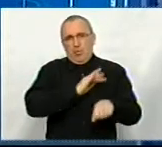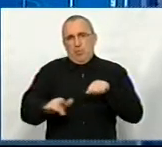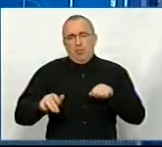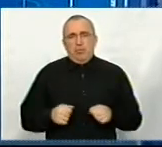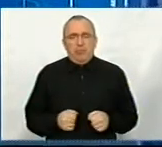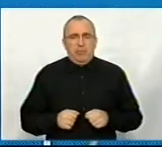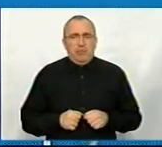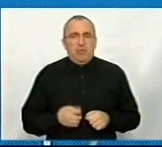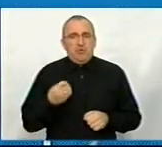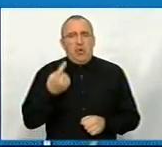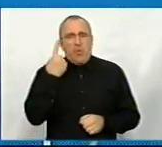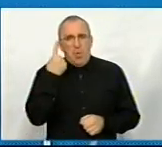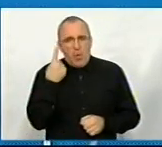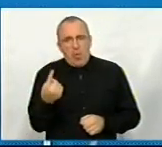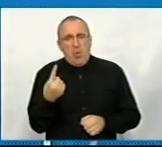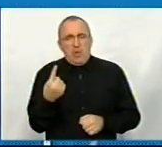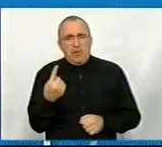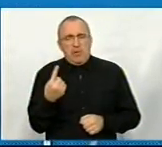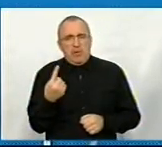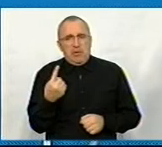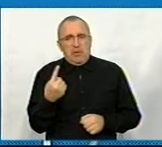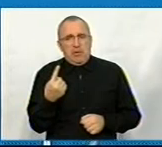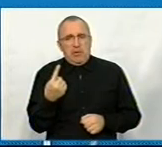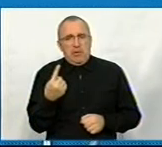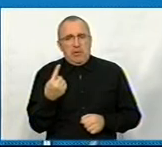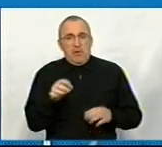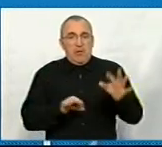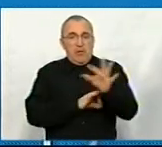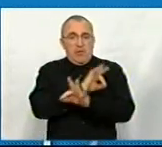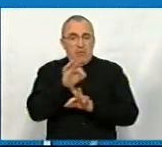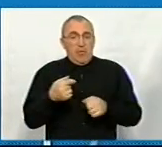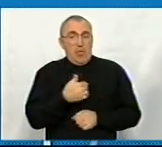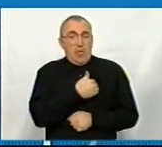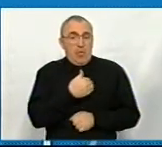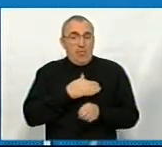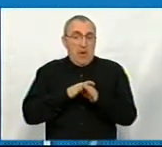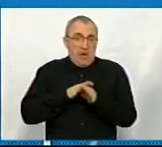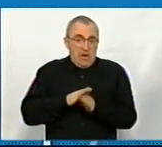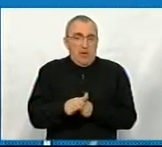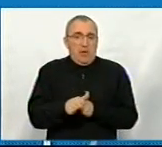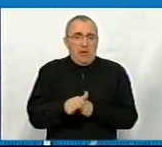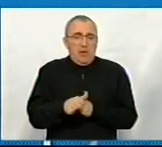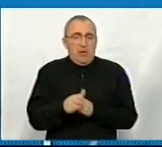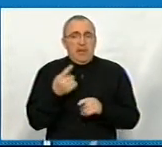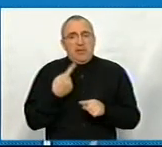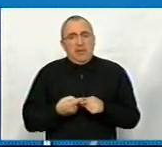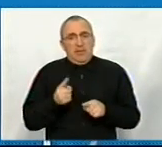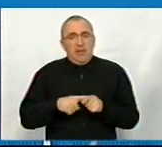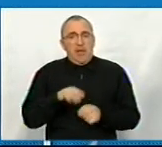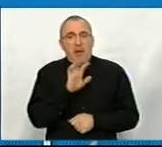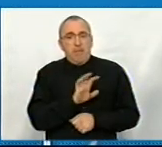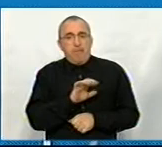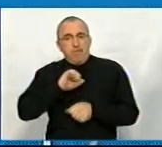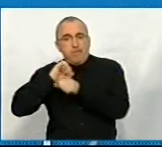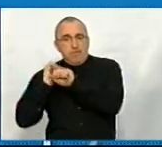Ще один проєкт, який би я також хотів реалізувати, це бейсбольний